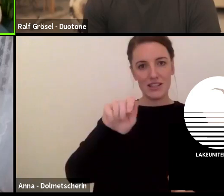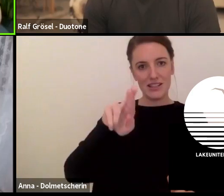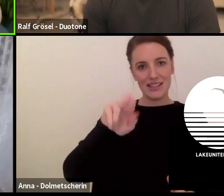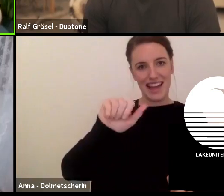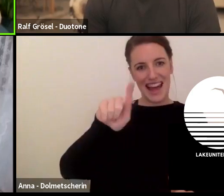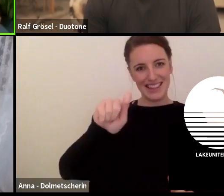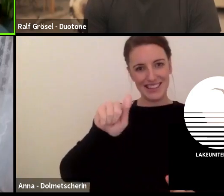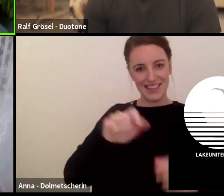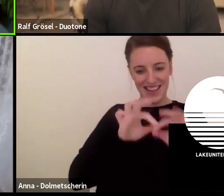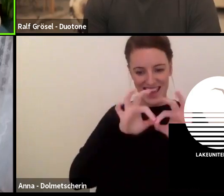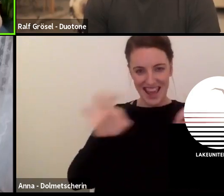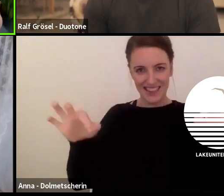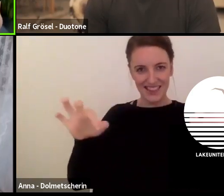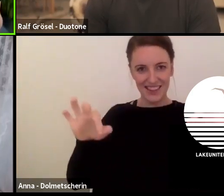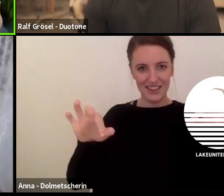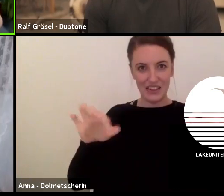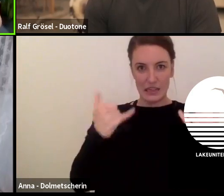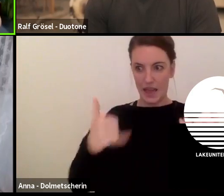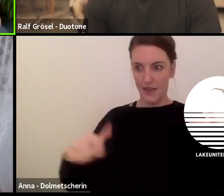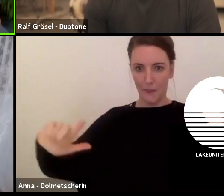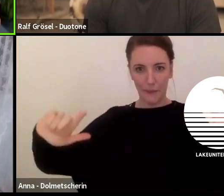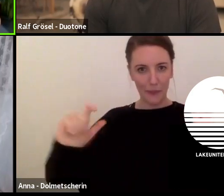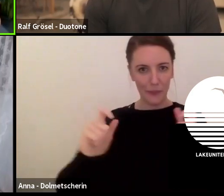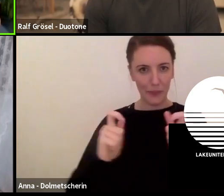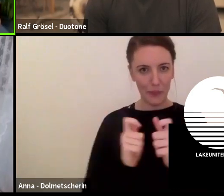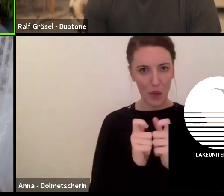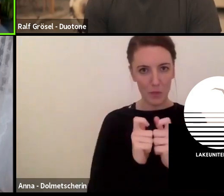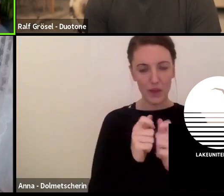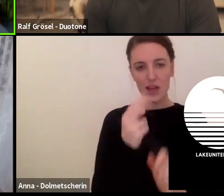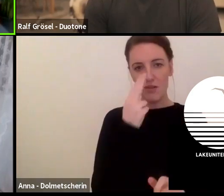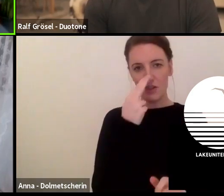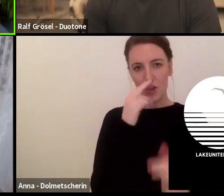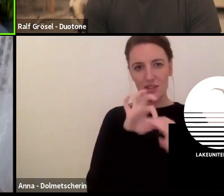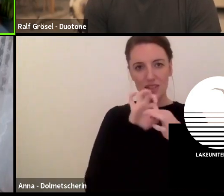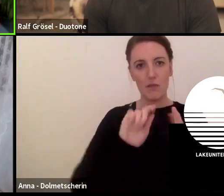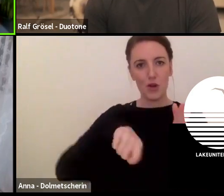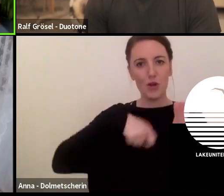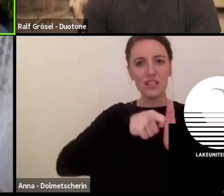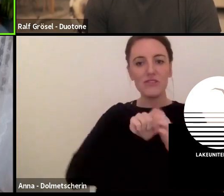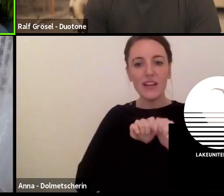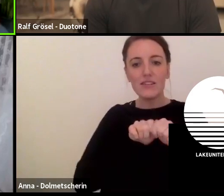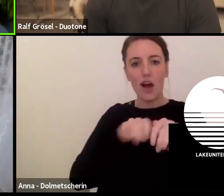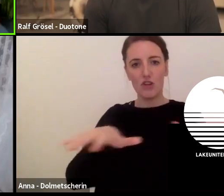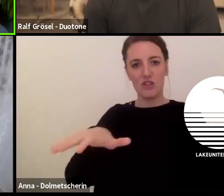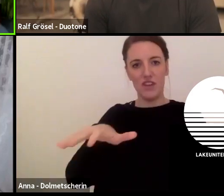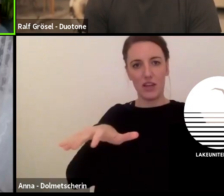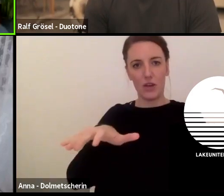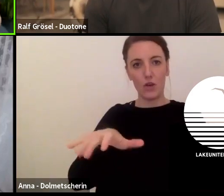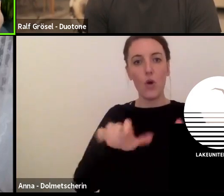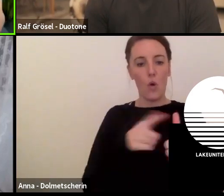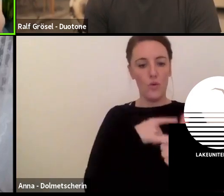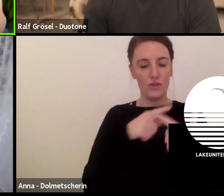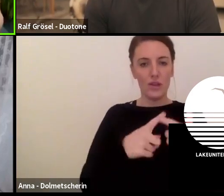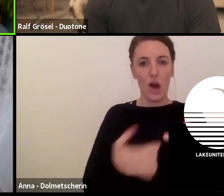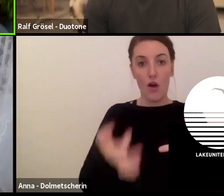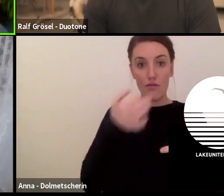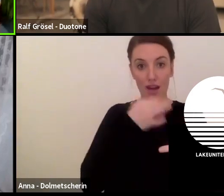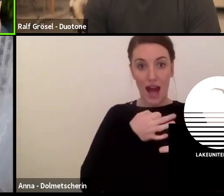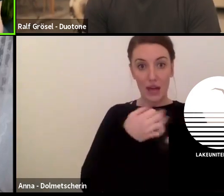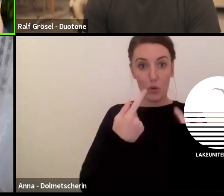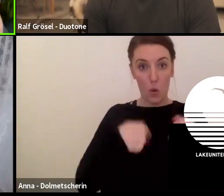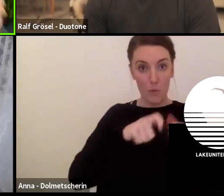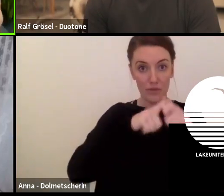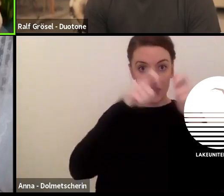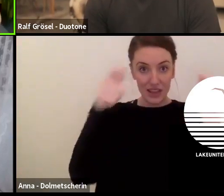wahnsinnig dünn geworden. Wie viel Auswirkung hat das? Und wird ein Kite kommen ohne Struts, wie der UFO von